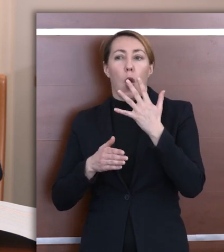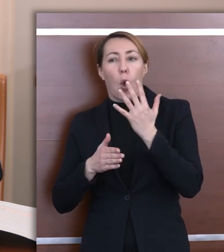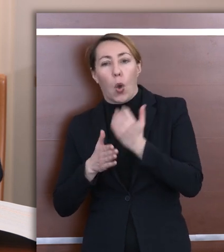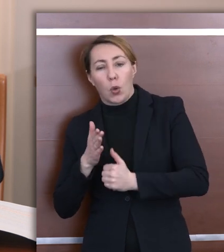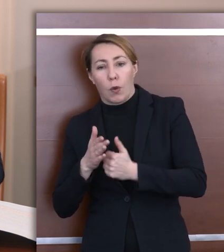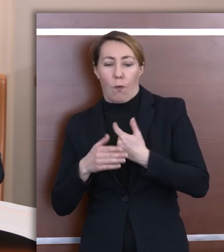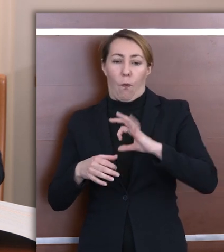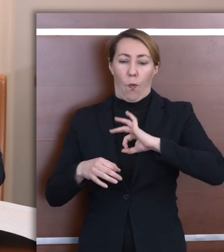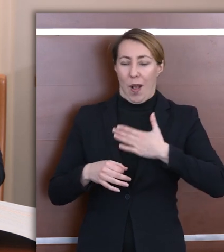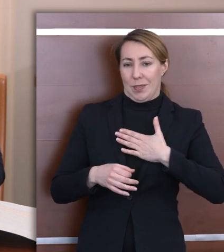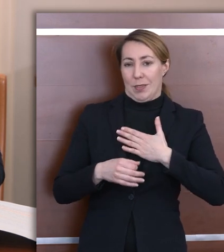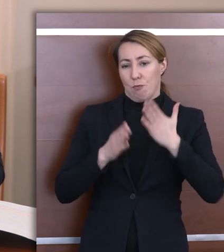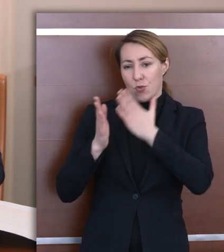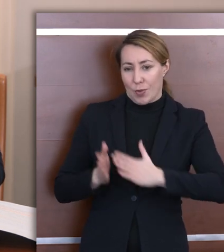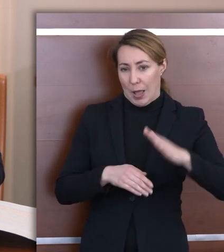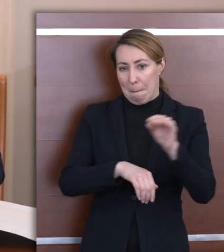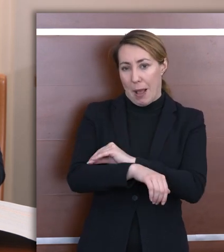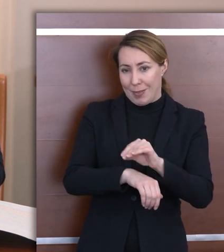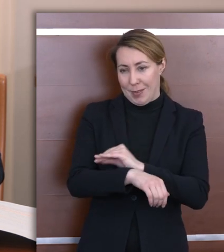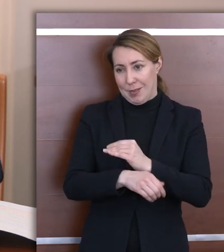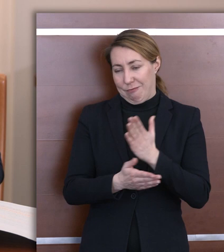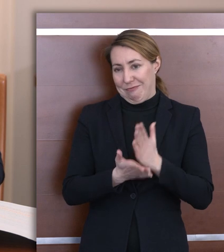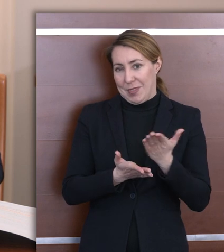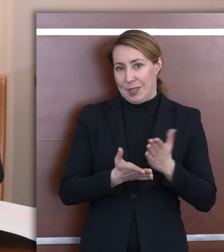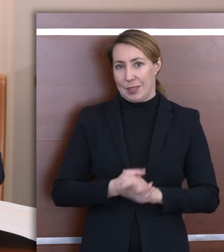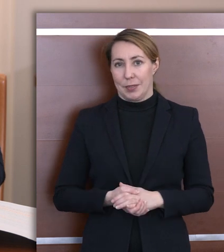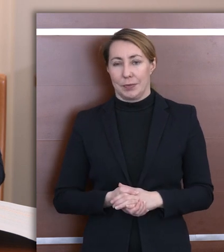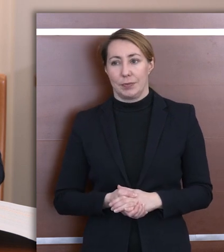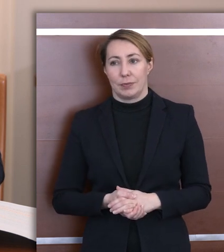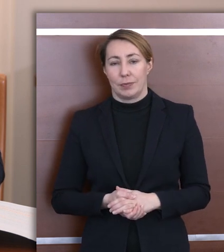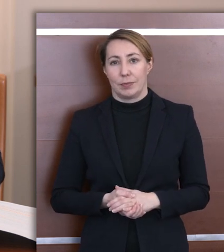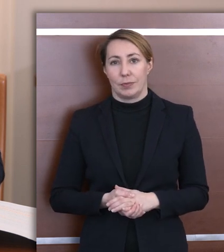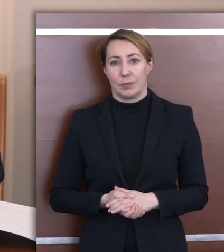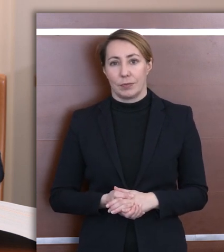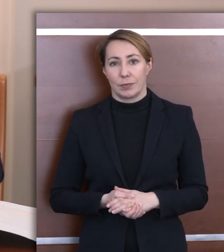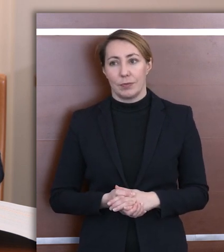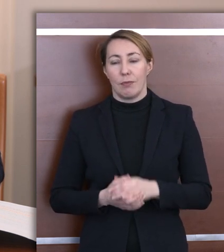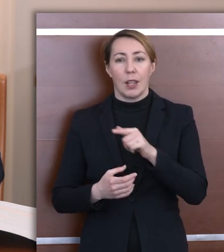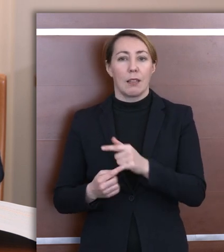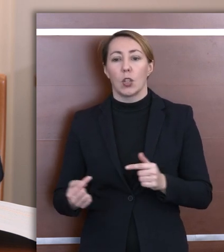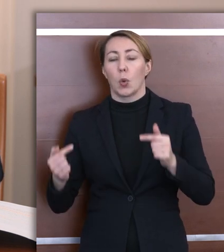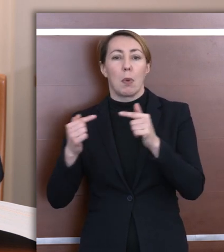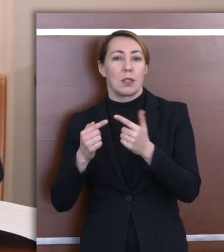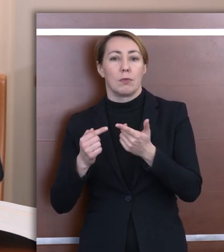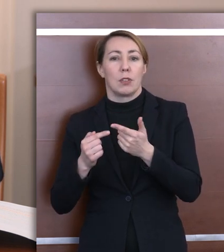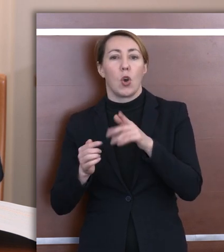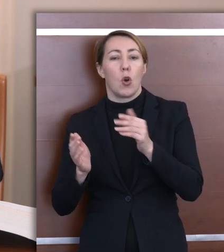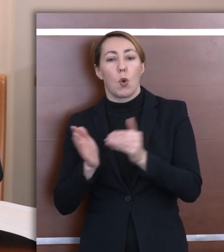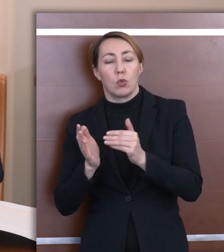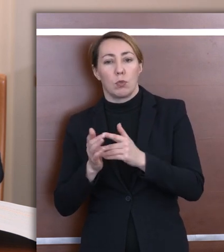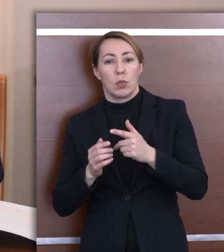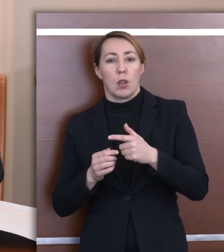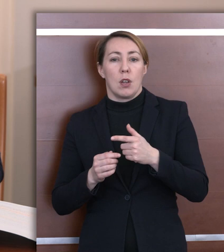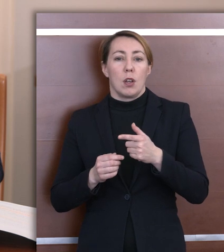z własnych opracowań, z przygotowanych przez siebie materiałów. Niedostosowana do potrzeb uczniów